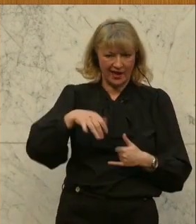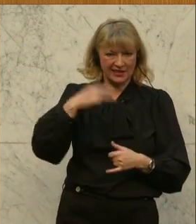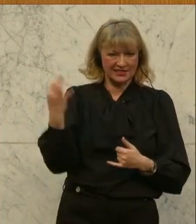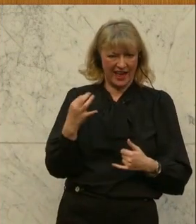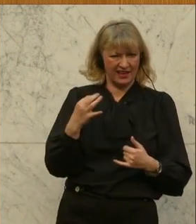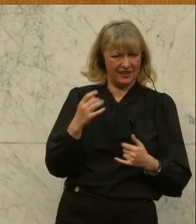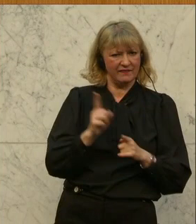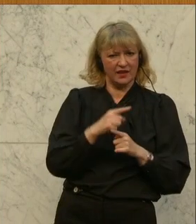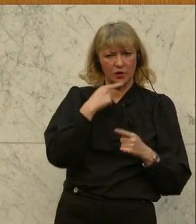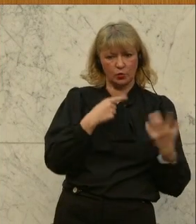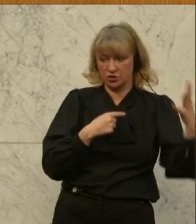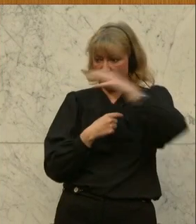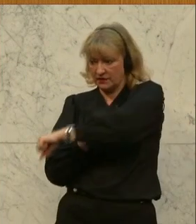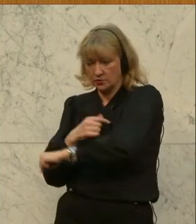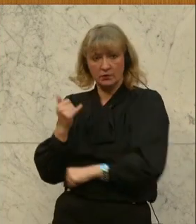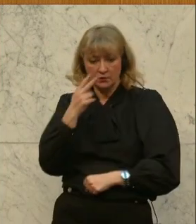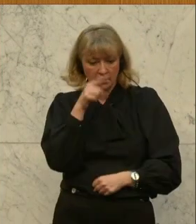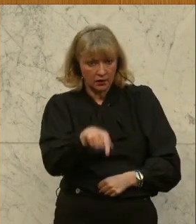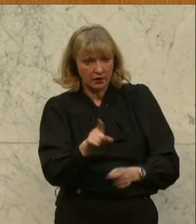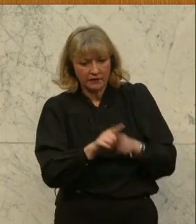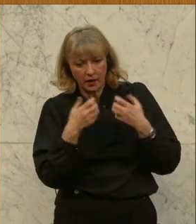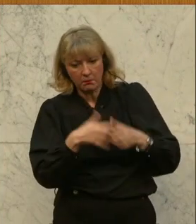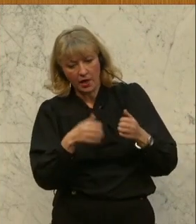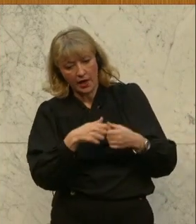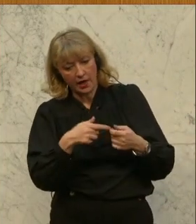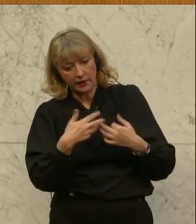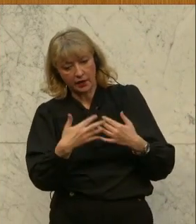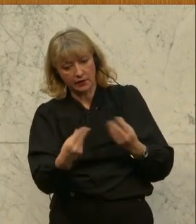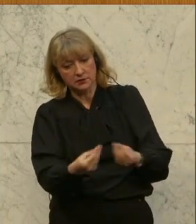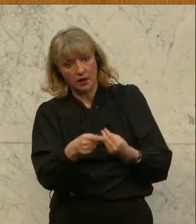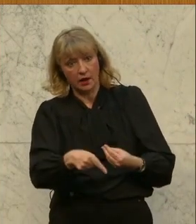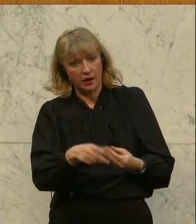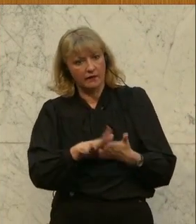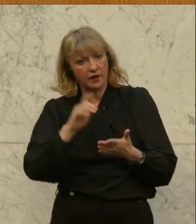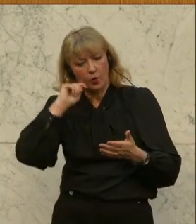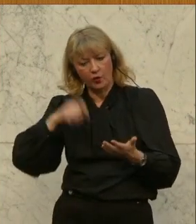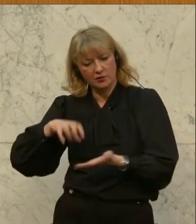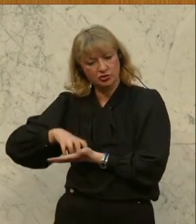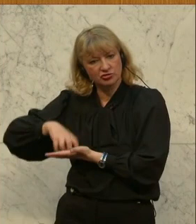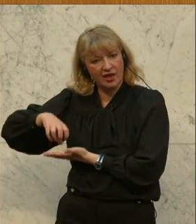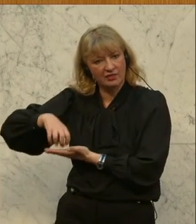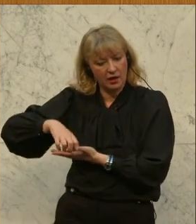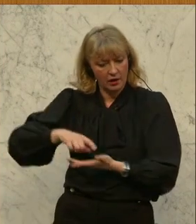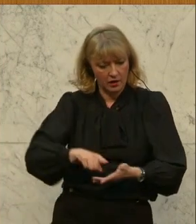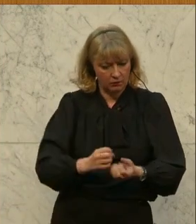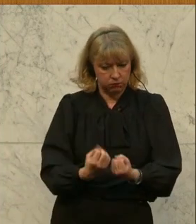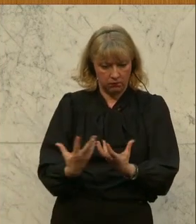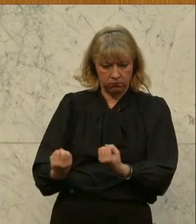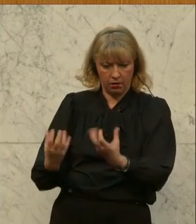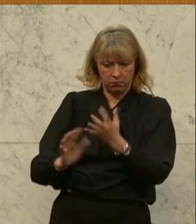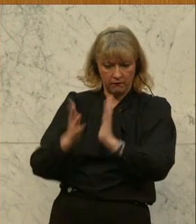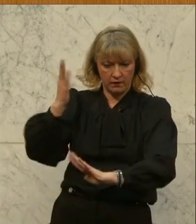Invasion, sehen wir, wie dieses Märchenbuch in ukrainischen Städten in Flammen aufgeht. Wie diese